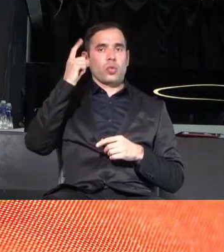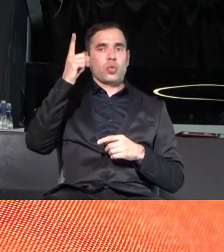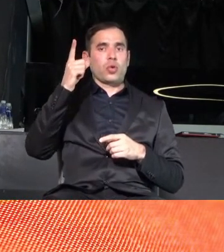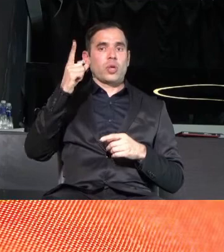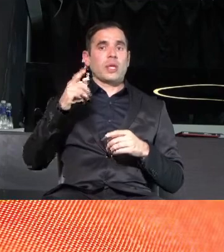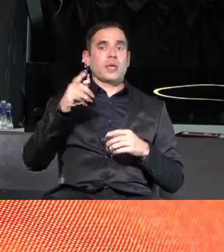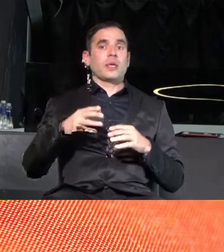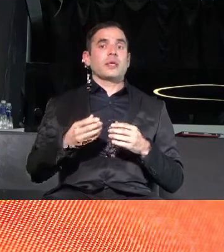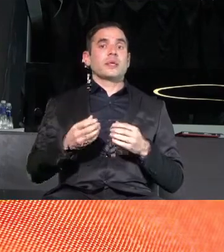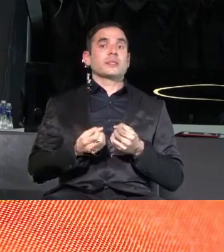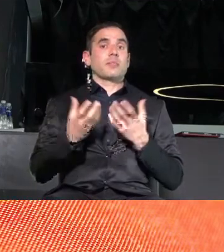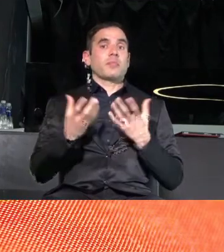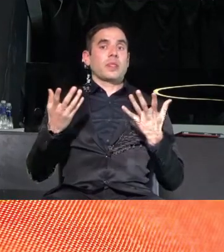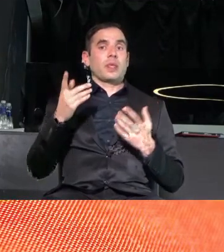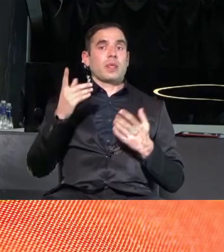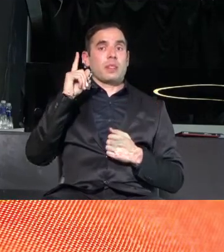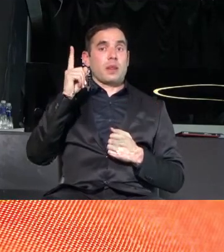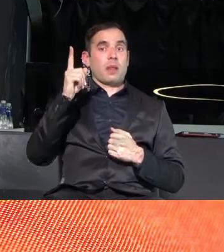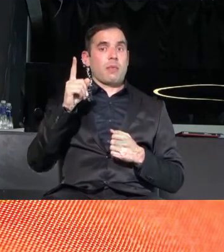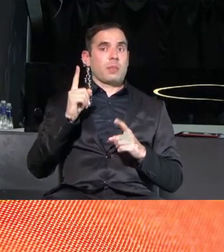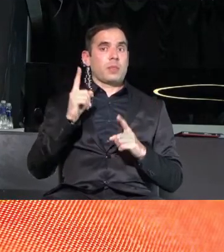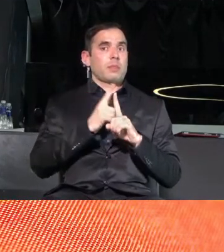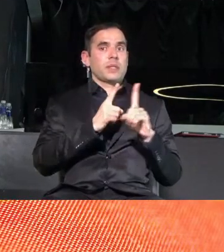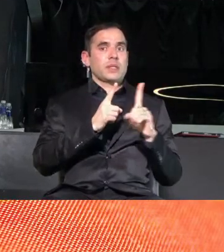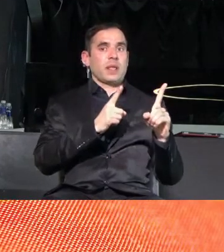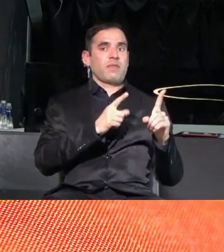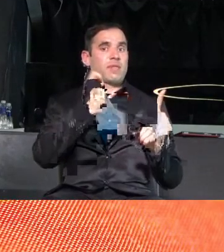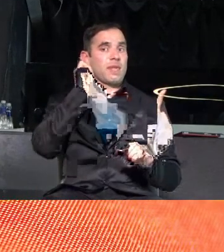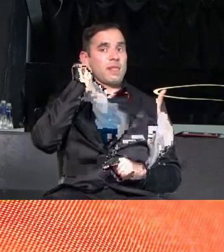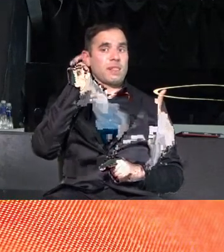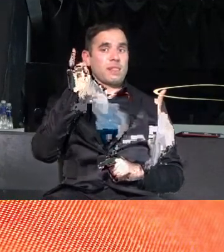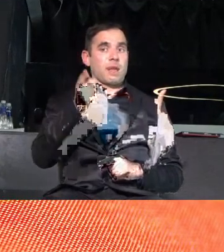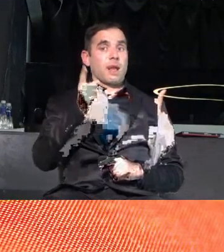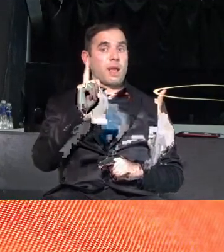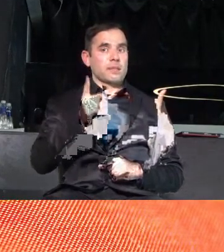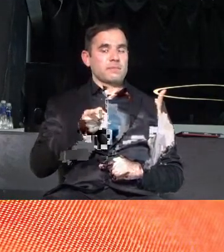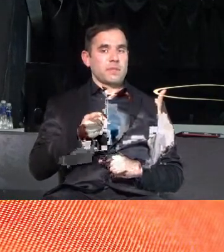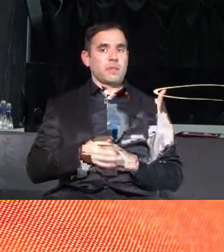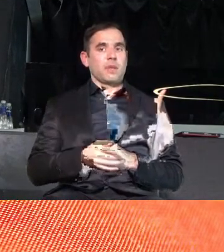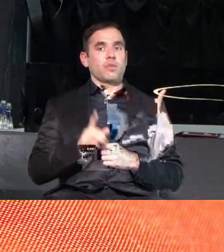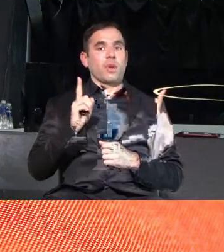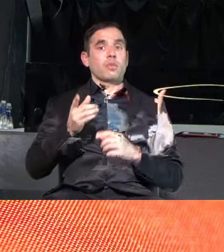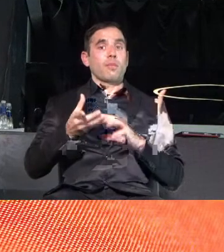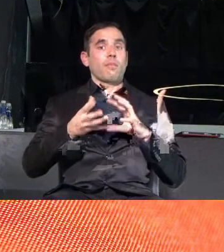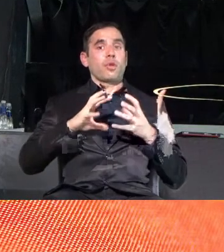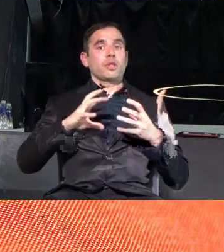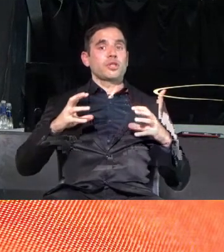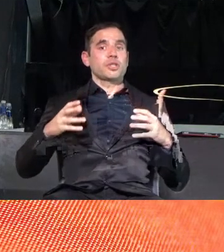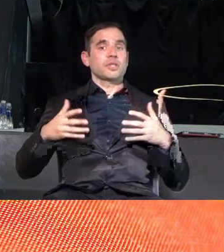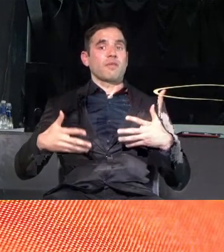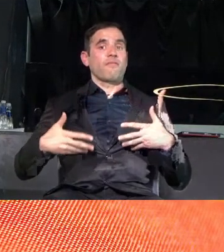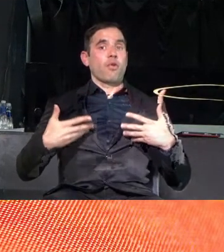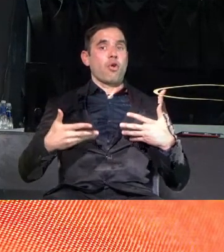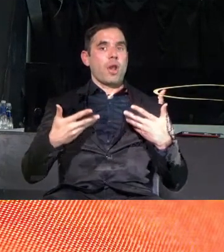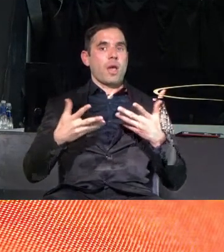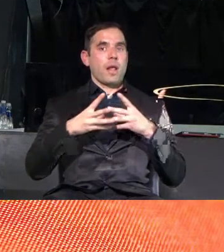трябва да бъдат преследвани и наказвани. И докато политическа воля липсва,